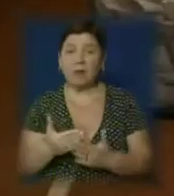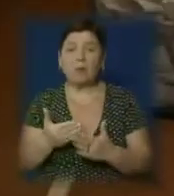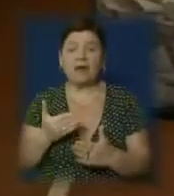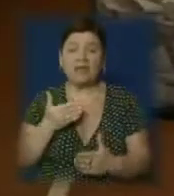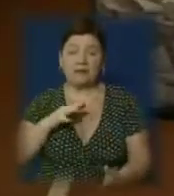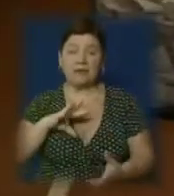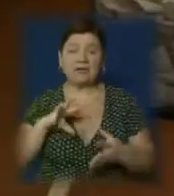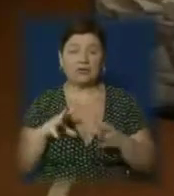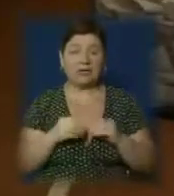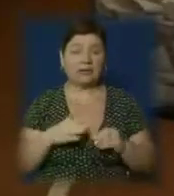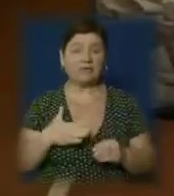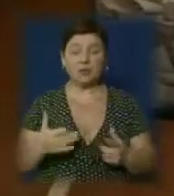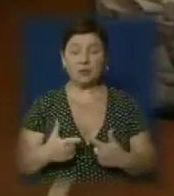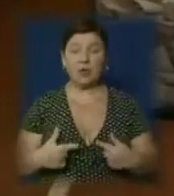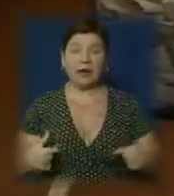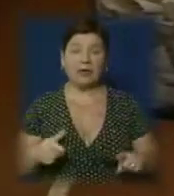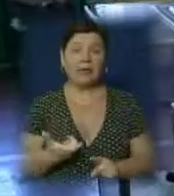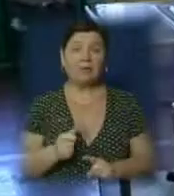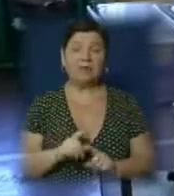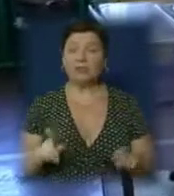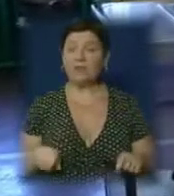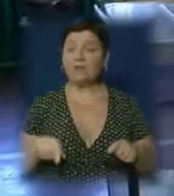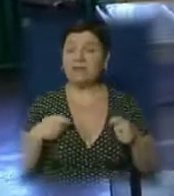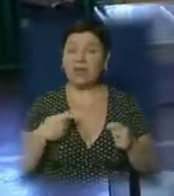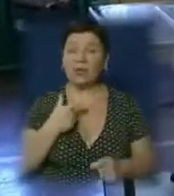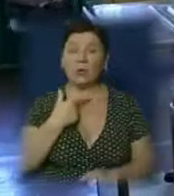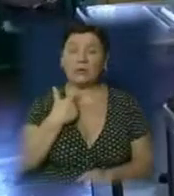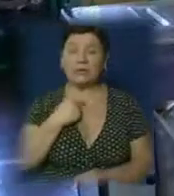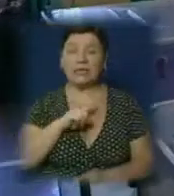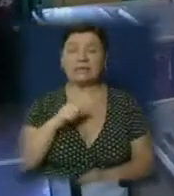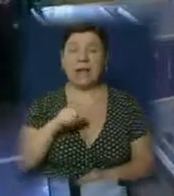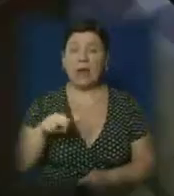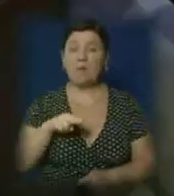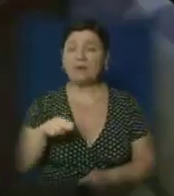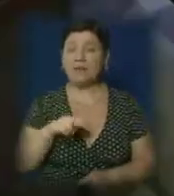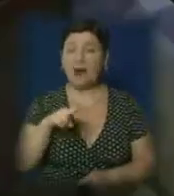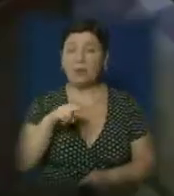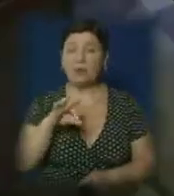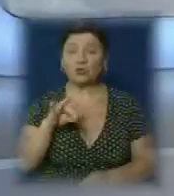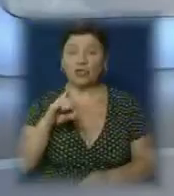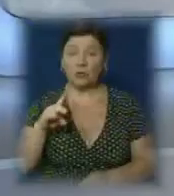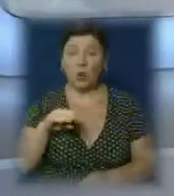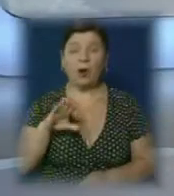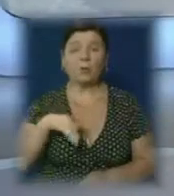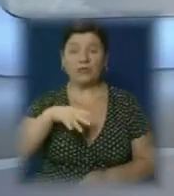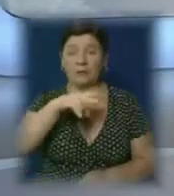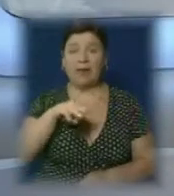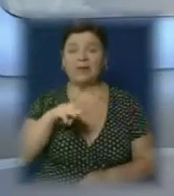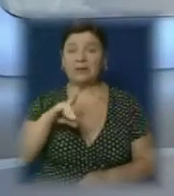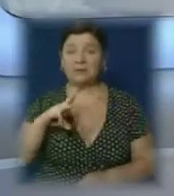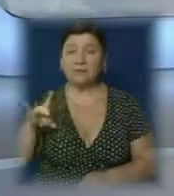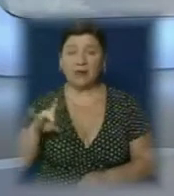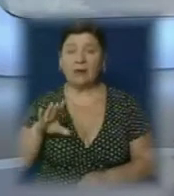підрахунку голосів в нашому краї, більшість віддала свої голоси за Петра Порошенка, слідом йдуть Тимошенко та Ті Гібко.